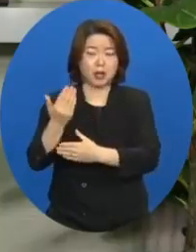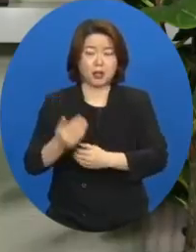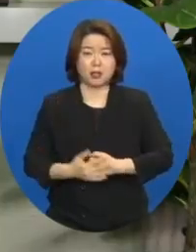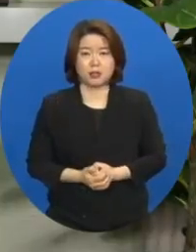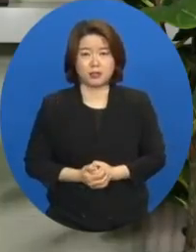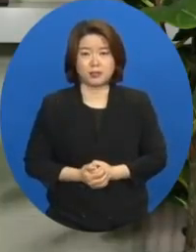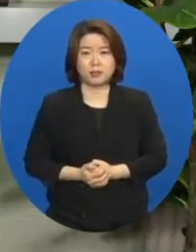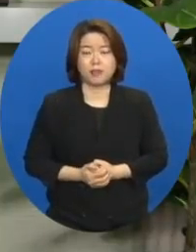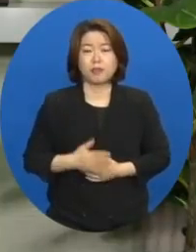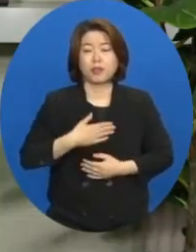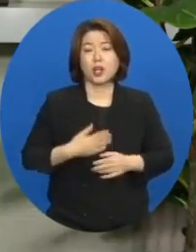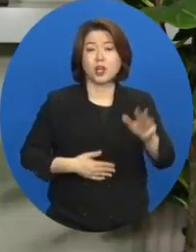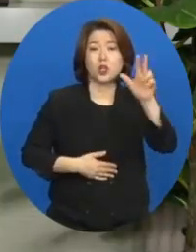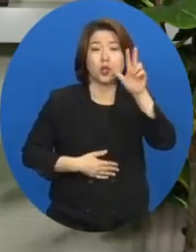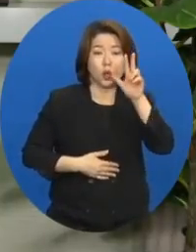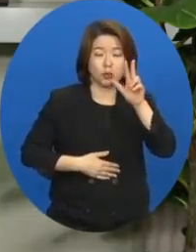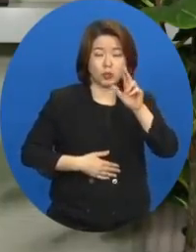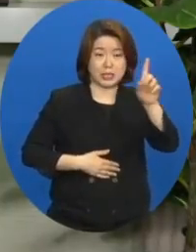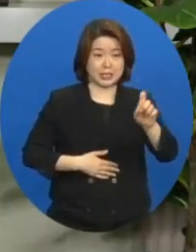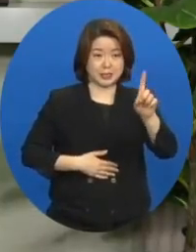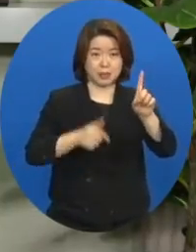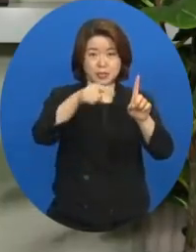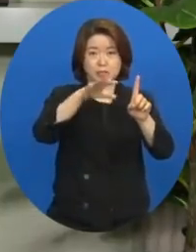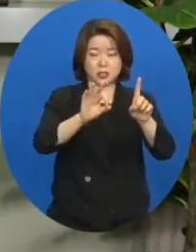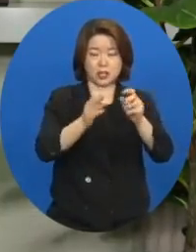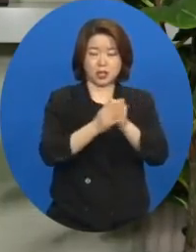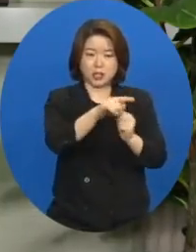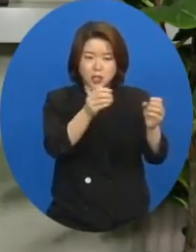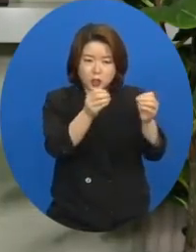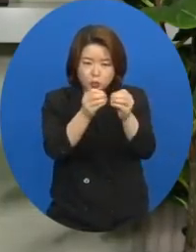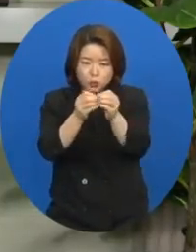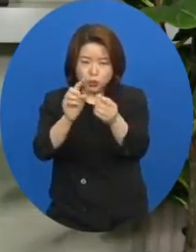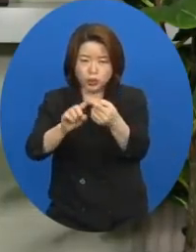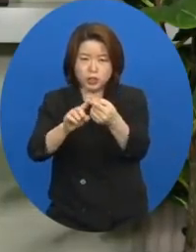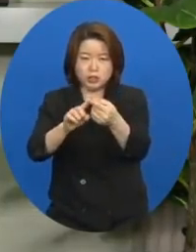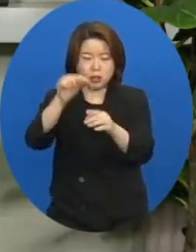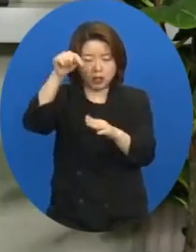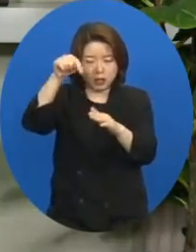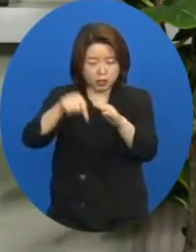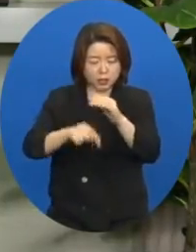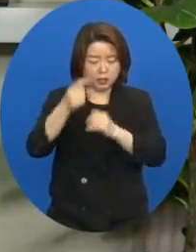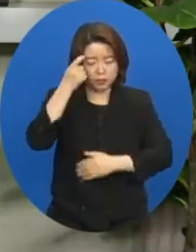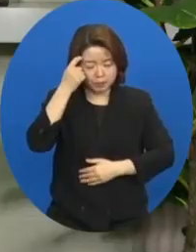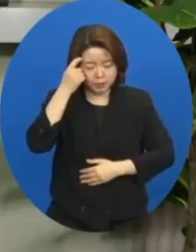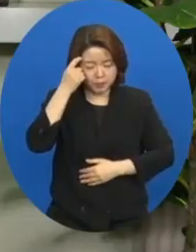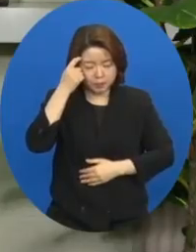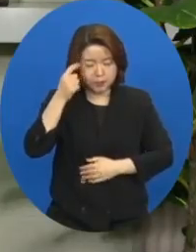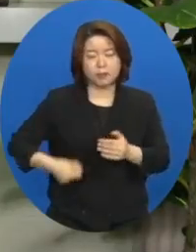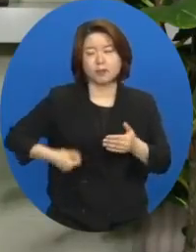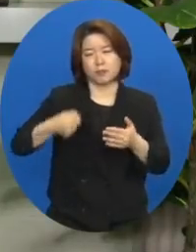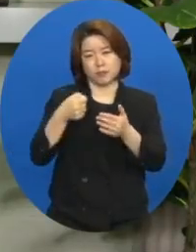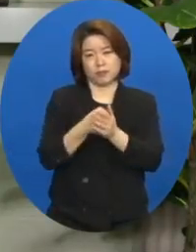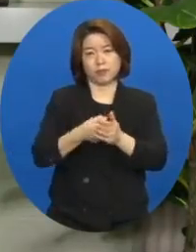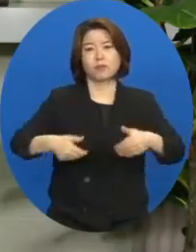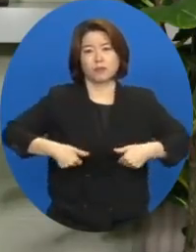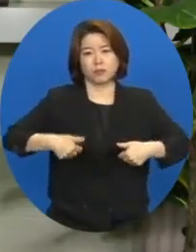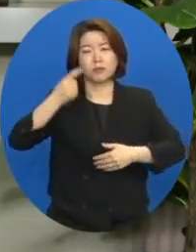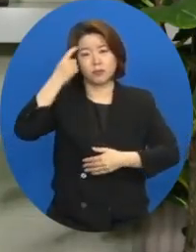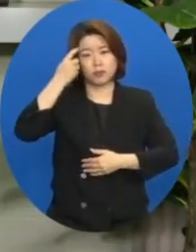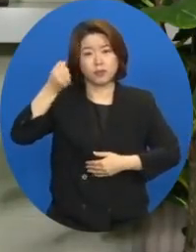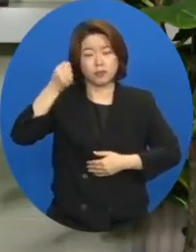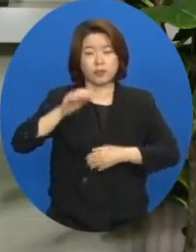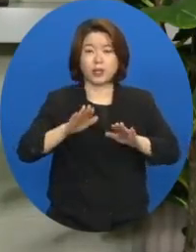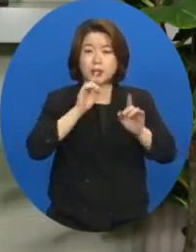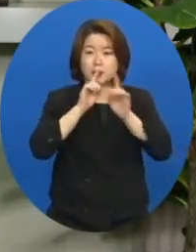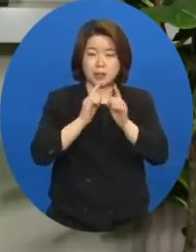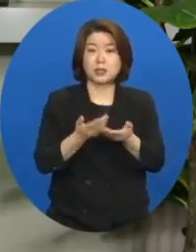여호수와 11장에서 이 구절에 대해서 우리가 깊이 묵상하고 또 결단해야 된다고 생각해서 오늘